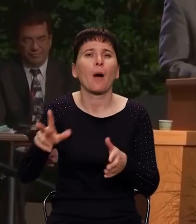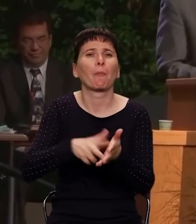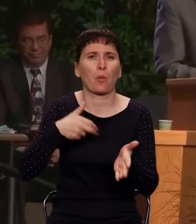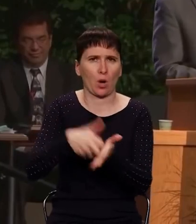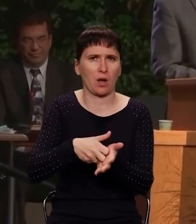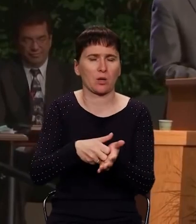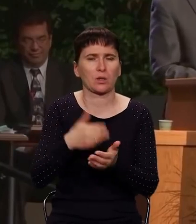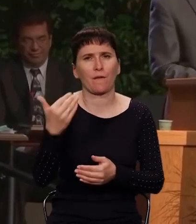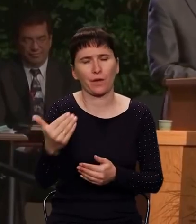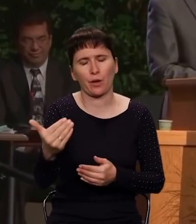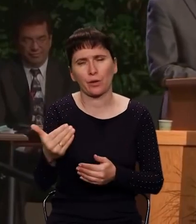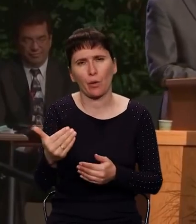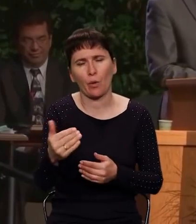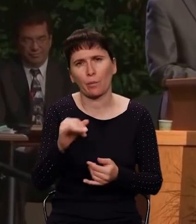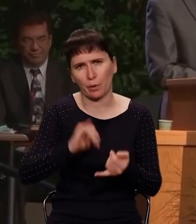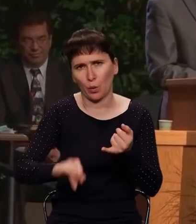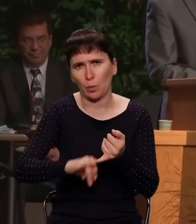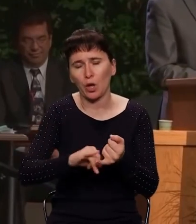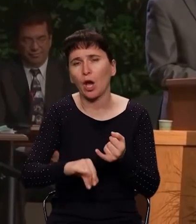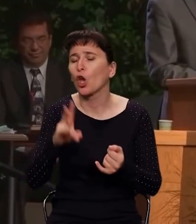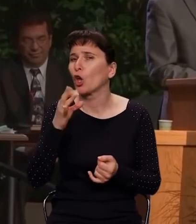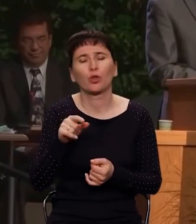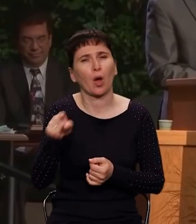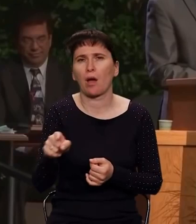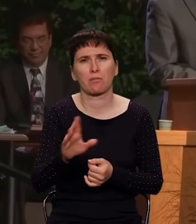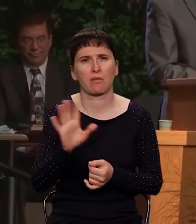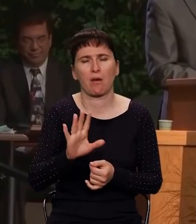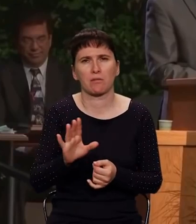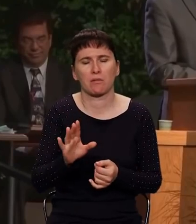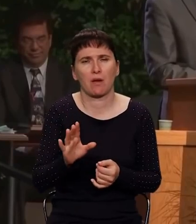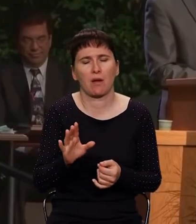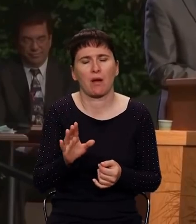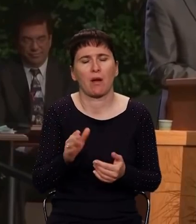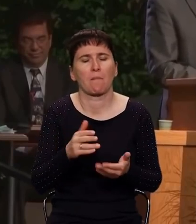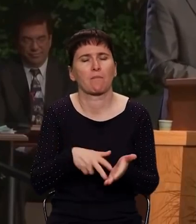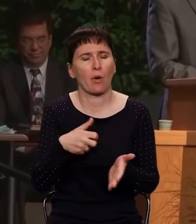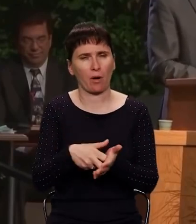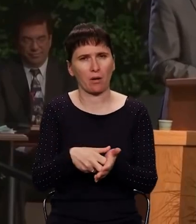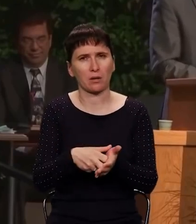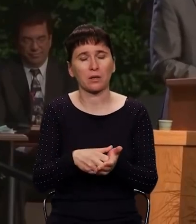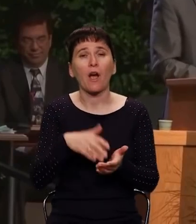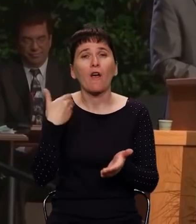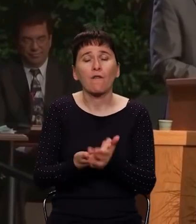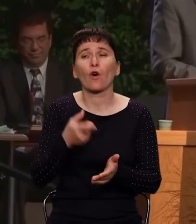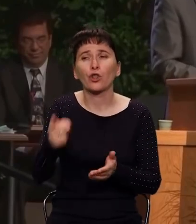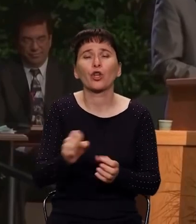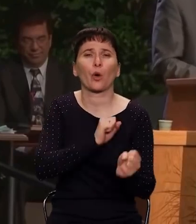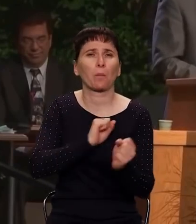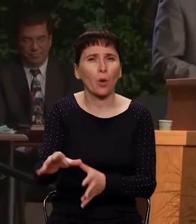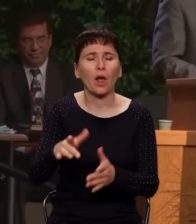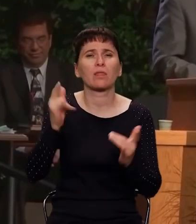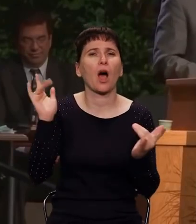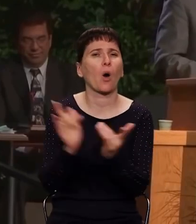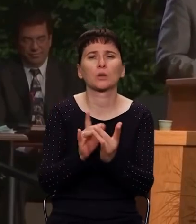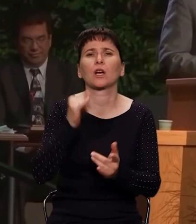ее, но она не покаялась». «Вот я повергаю ее на одр, и любодействующих с нею великую